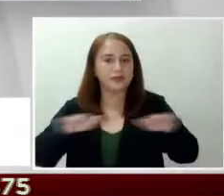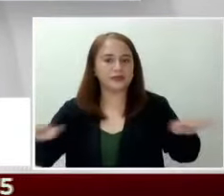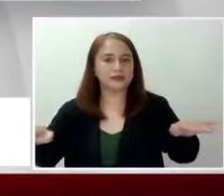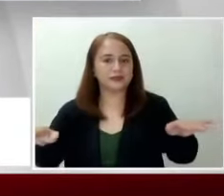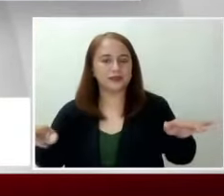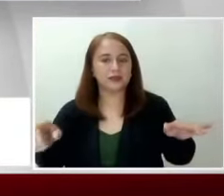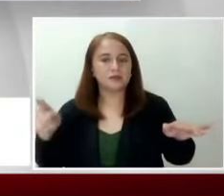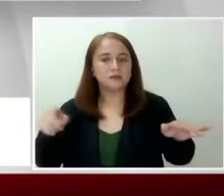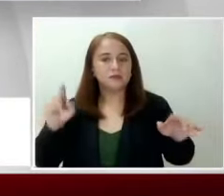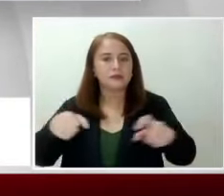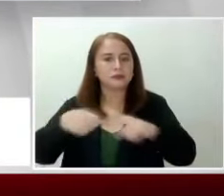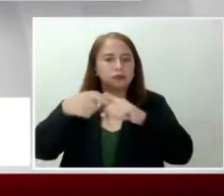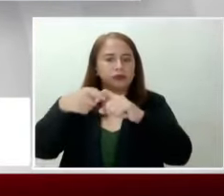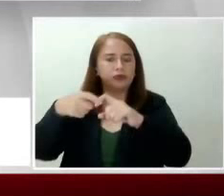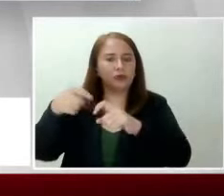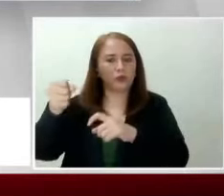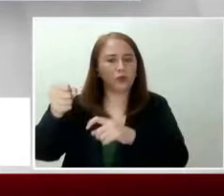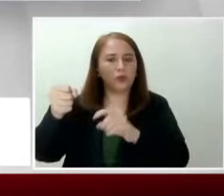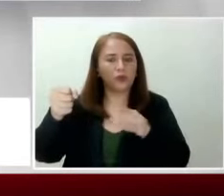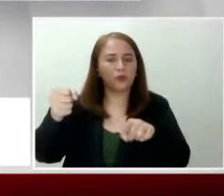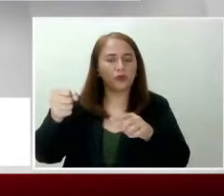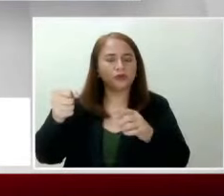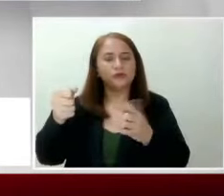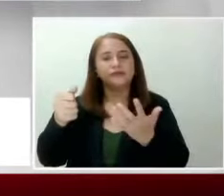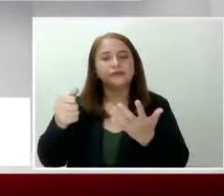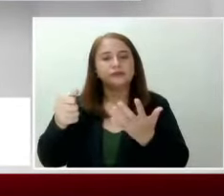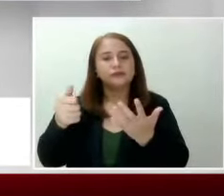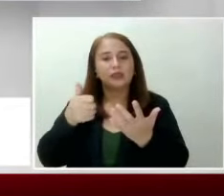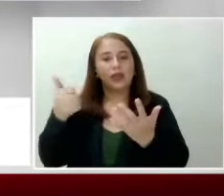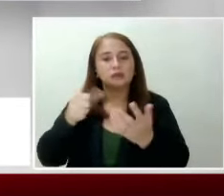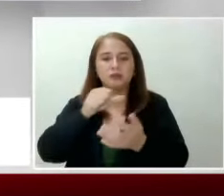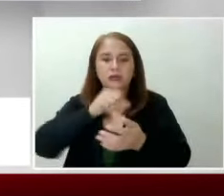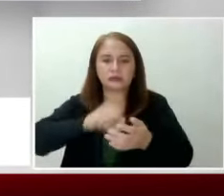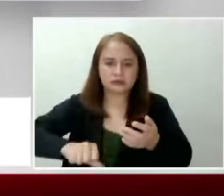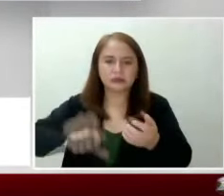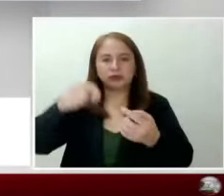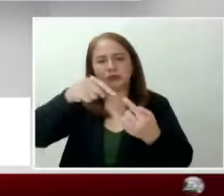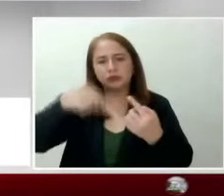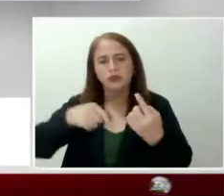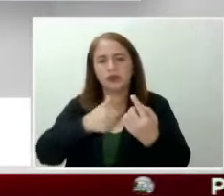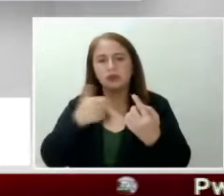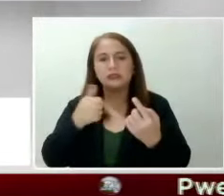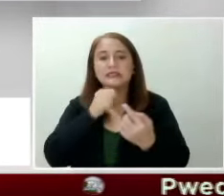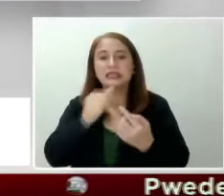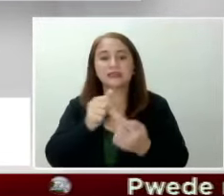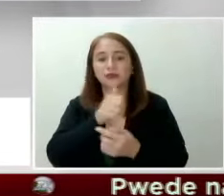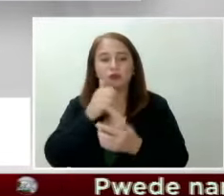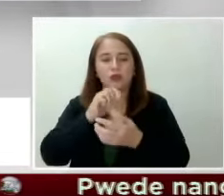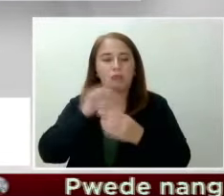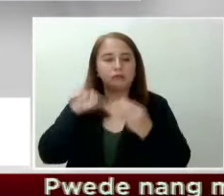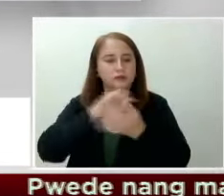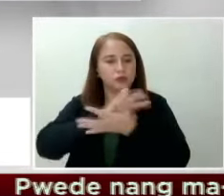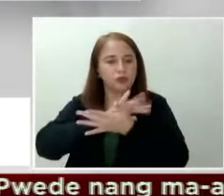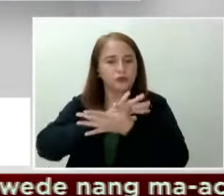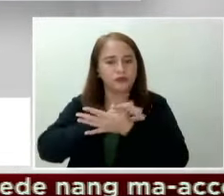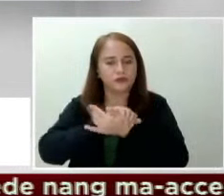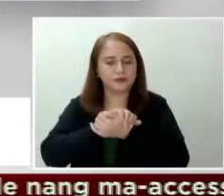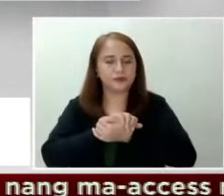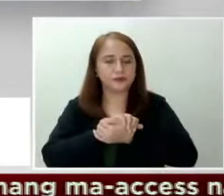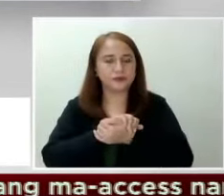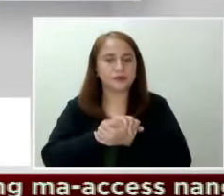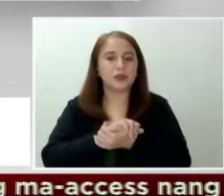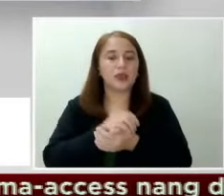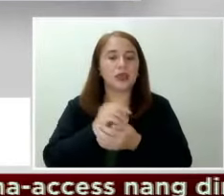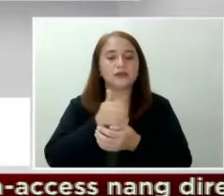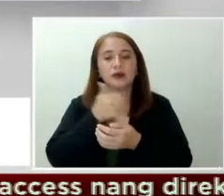masuspend din muna yung mga elective at surgical additions na non-COVID. Yung mula namang kayong nag-eat pwede pa naman